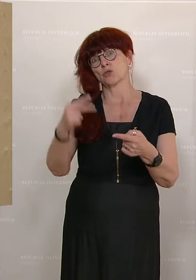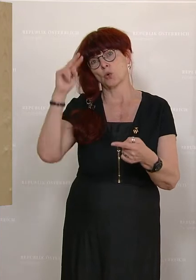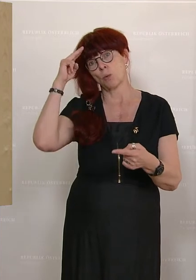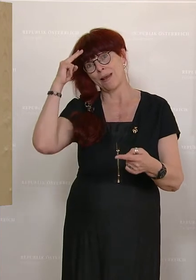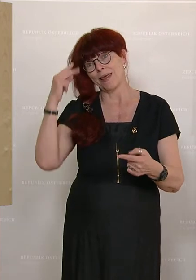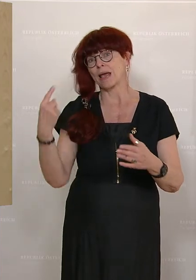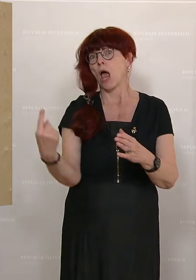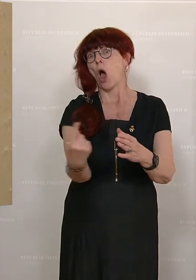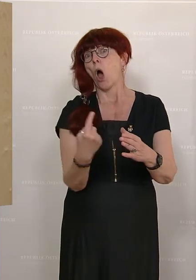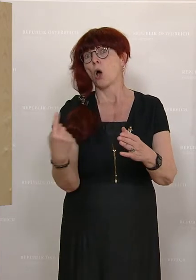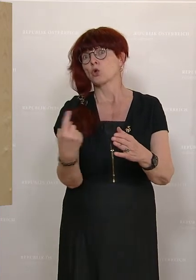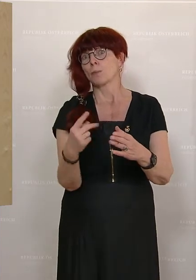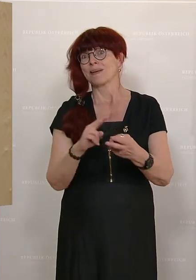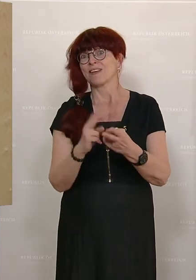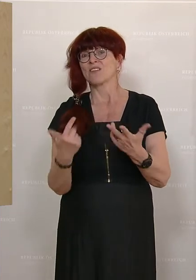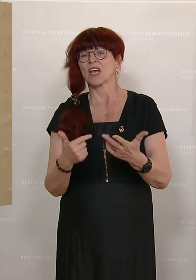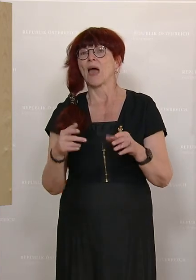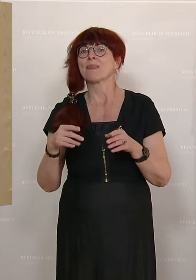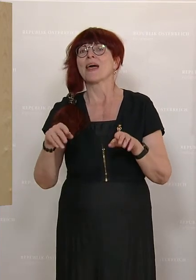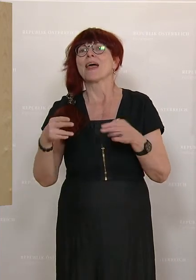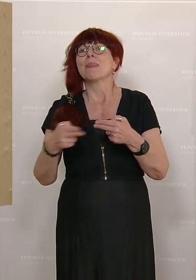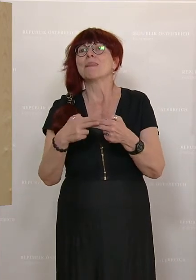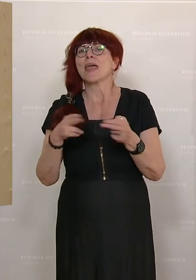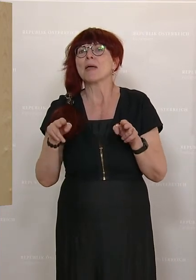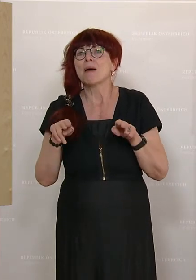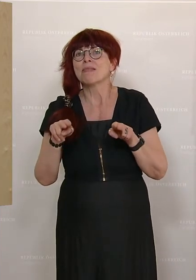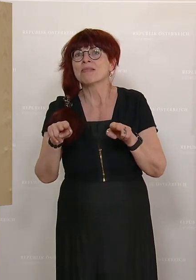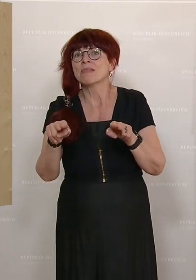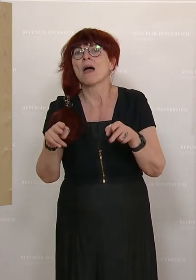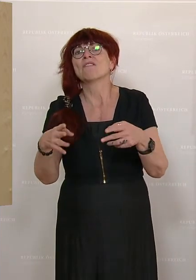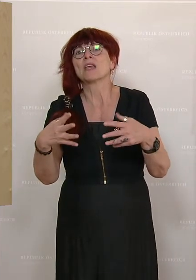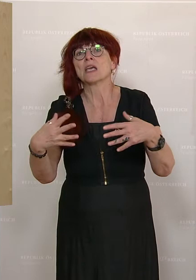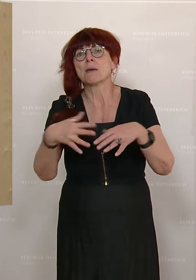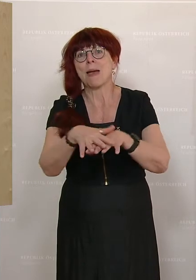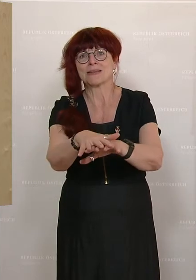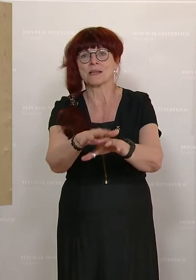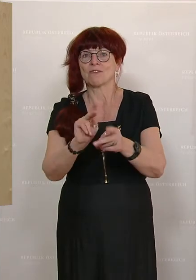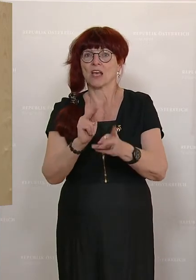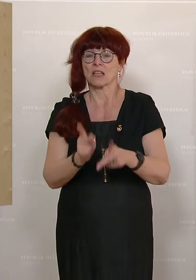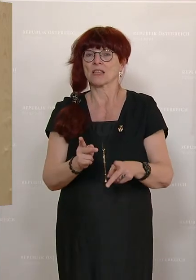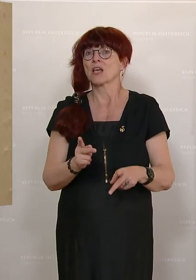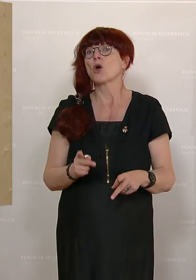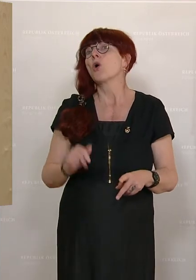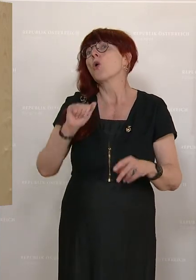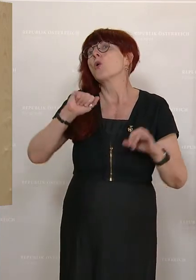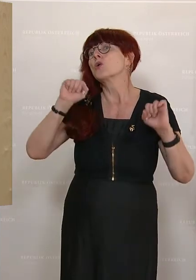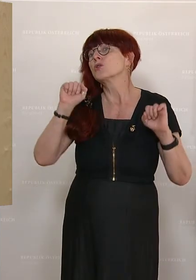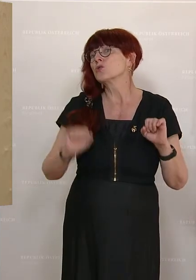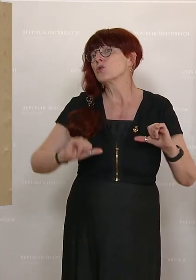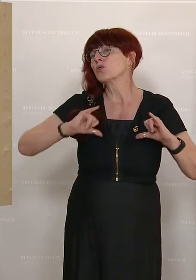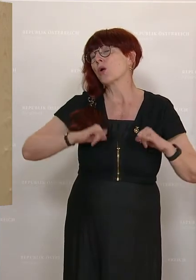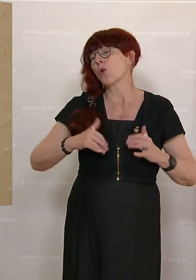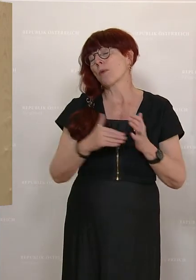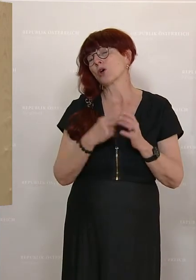vielleicht Autonomie, wie man das Nebeneinander zu einem Miteinander gestaltet. In Südtirol hat es über zwei oder drei